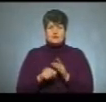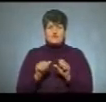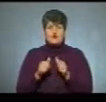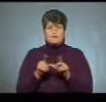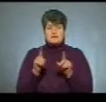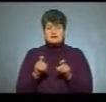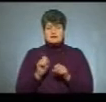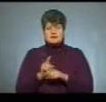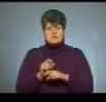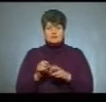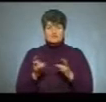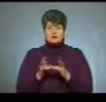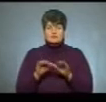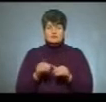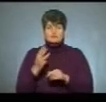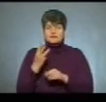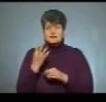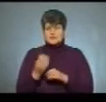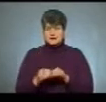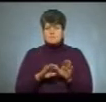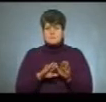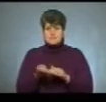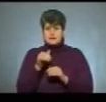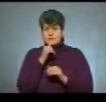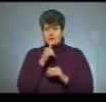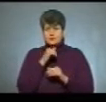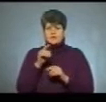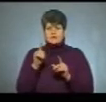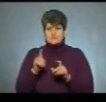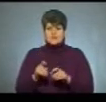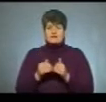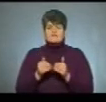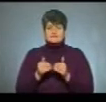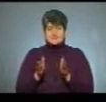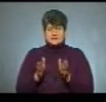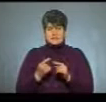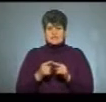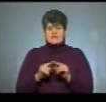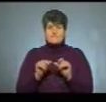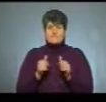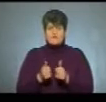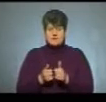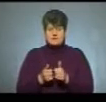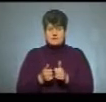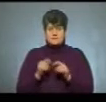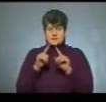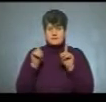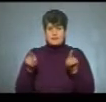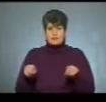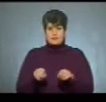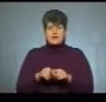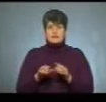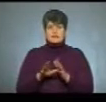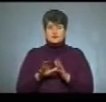Це потрібно потім три дні після пробного тестування відкрита ця форма бланку електронного